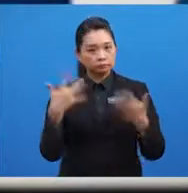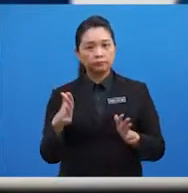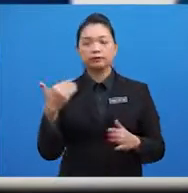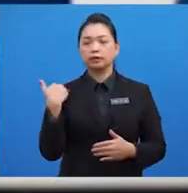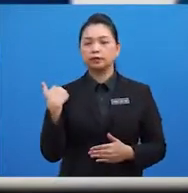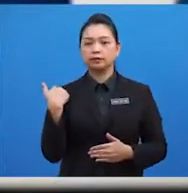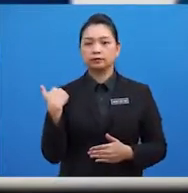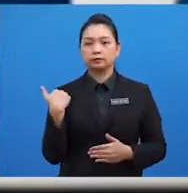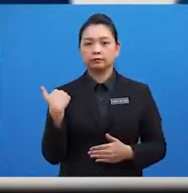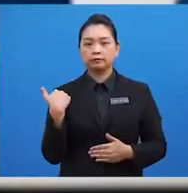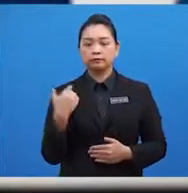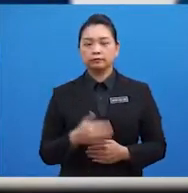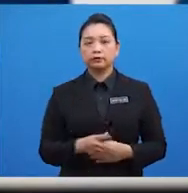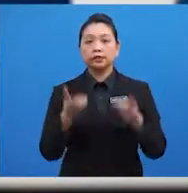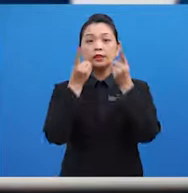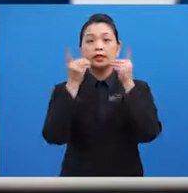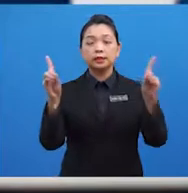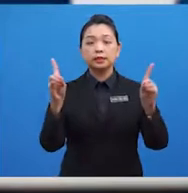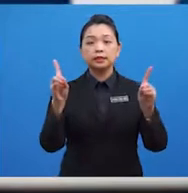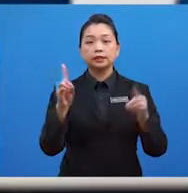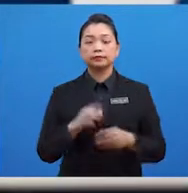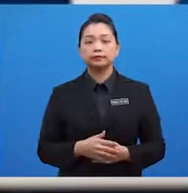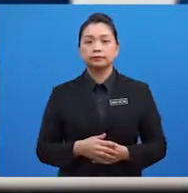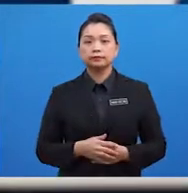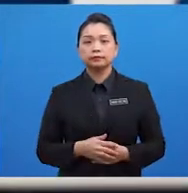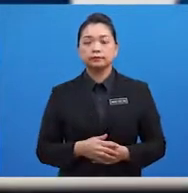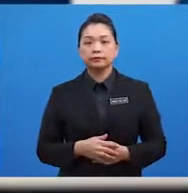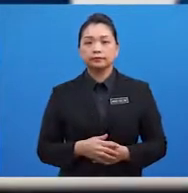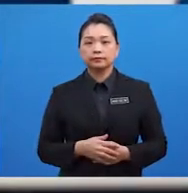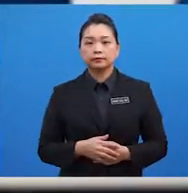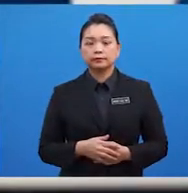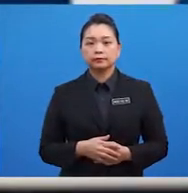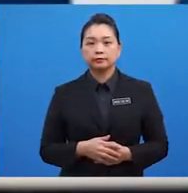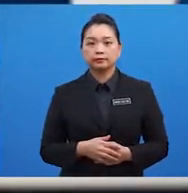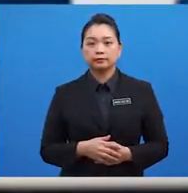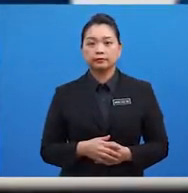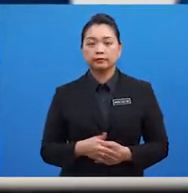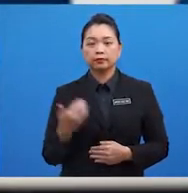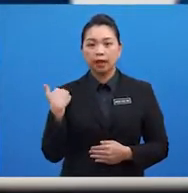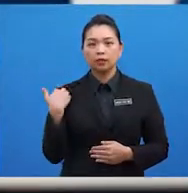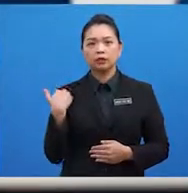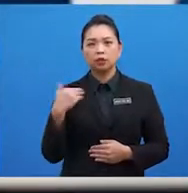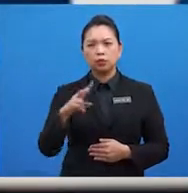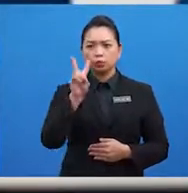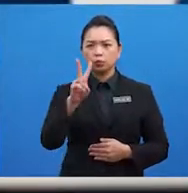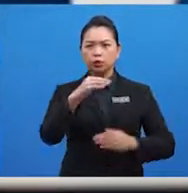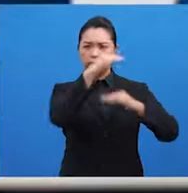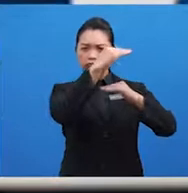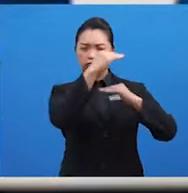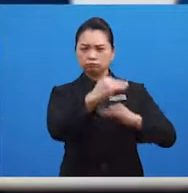Deklarasi Bangkok. Keanggotaan pertubuhan ASEAN terbahagi kepada dua peringkat,